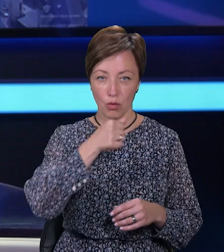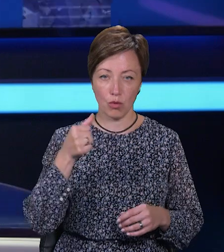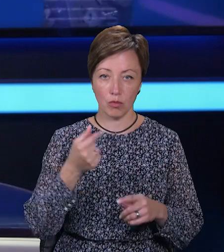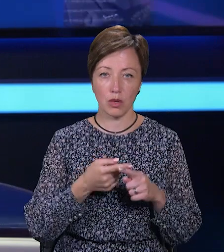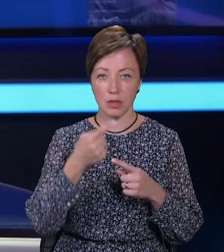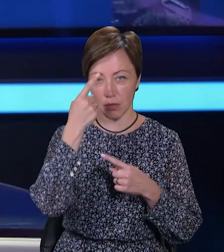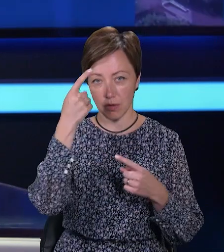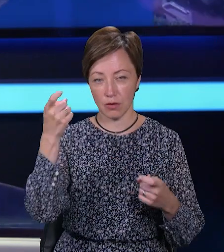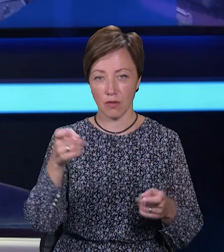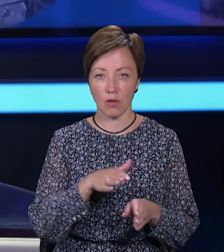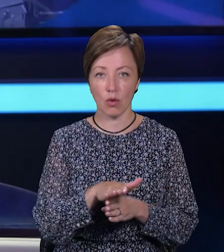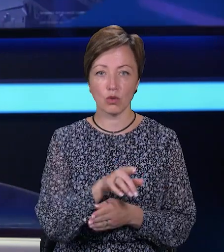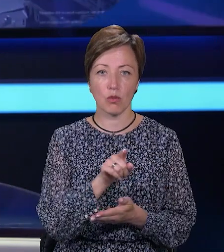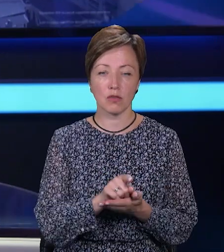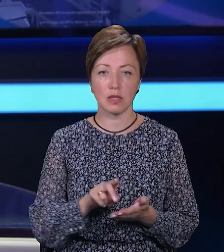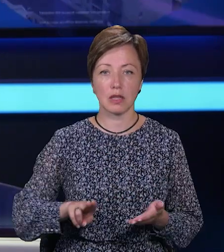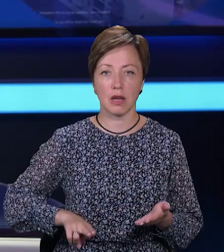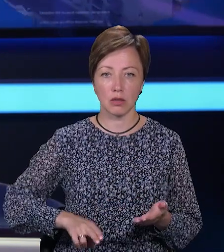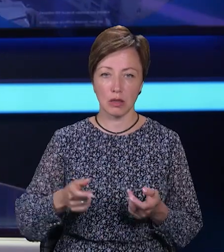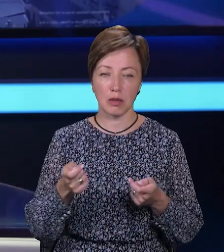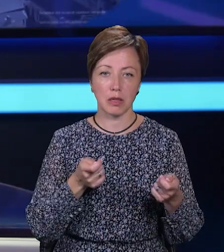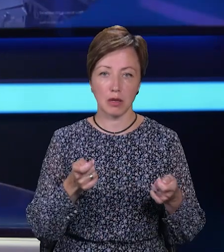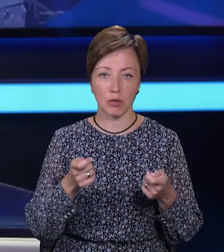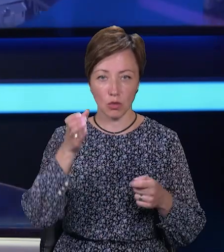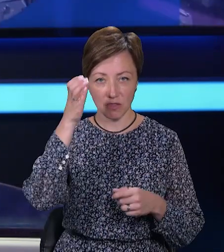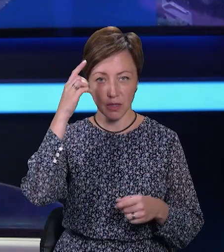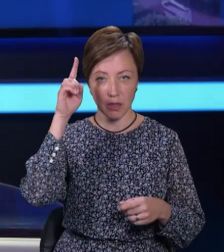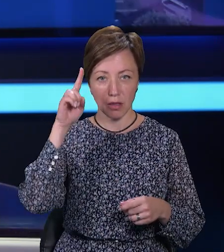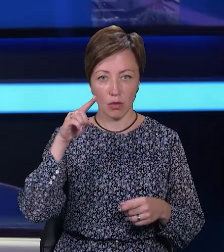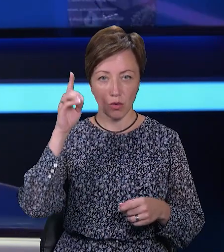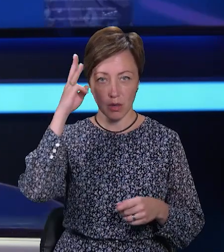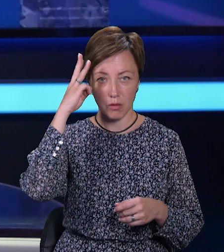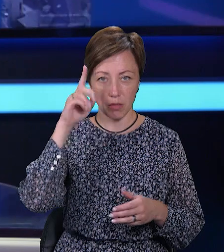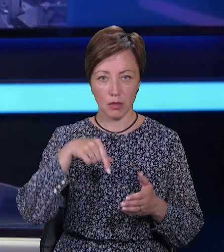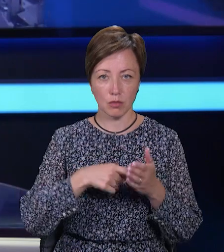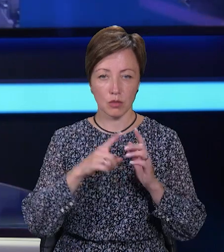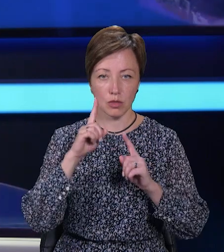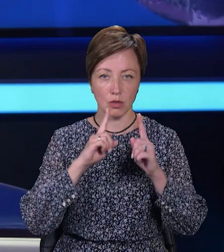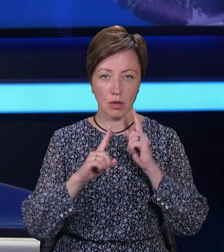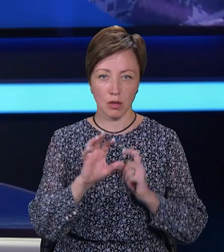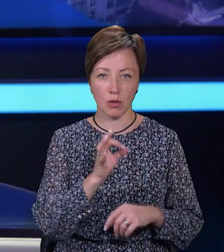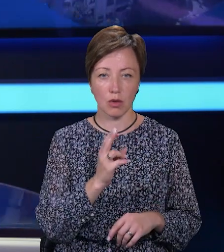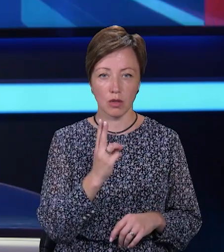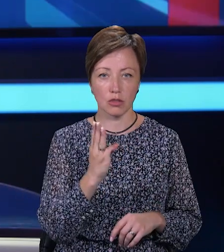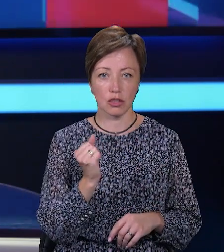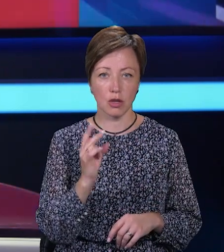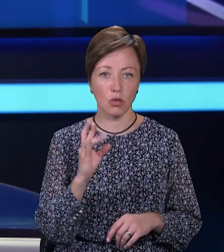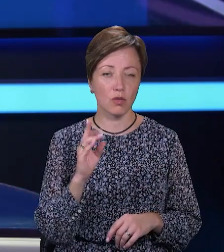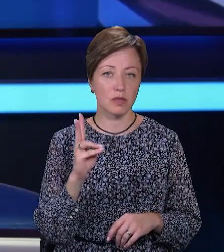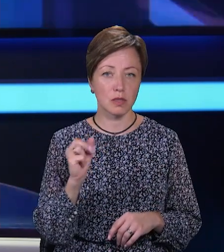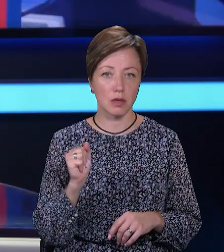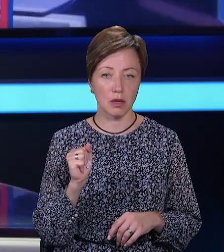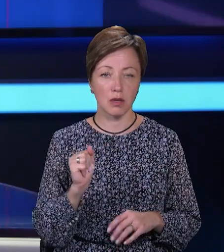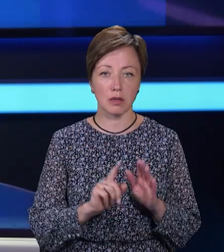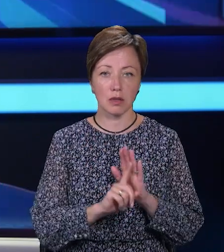Про це повідомила виконуюча обов'язки директора Департаменту освіти та науки Хмельницької міської ради Ольга Кшановська.